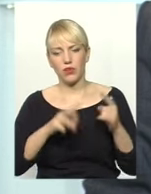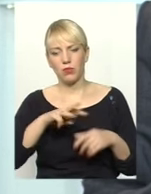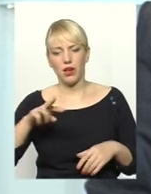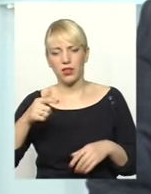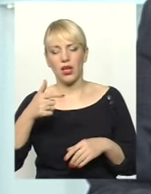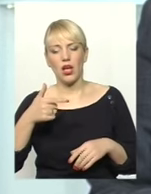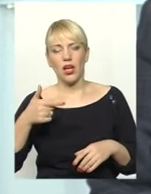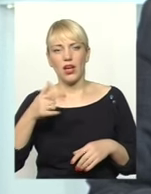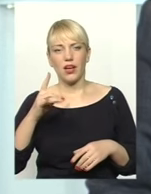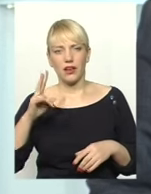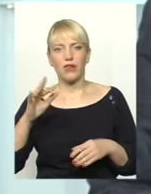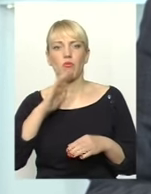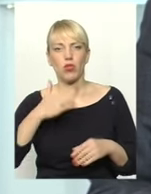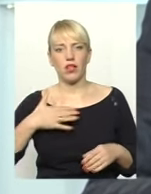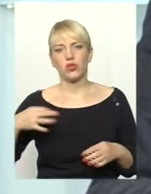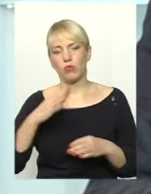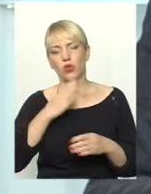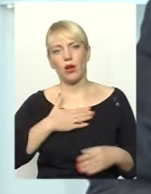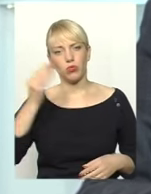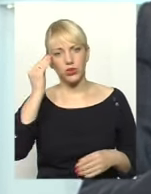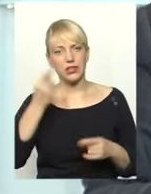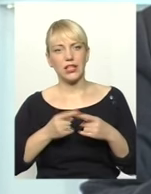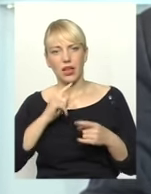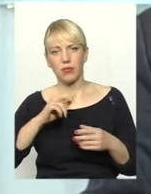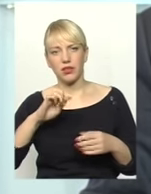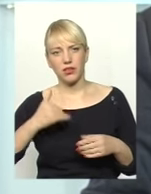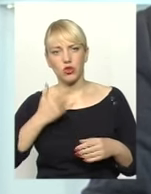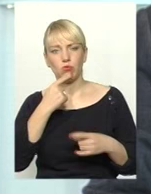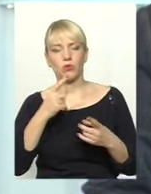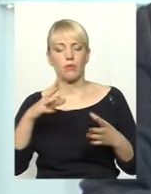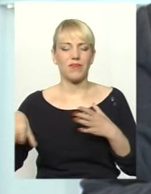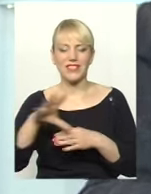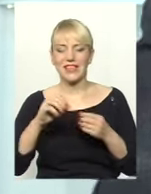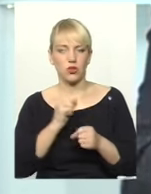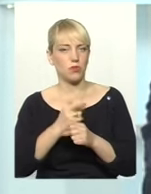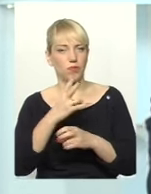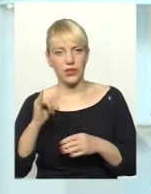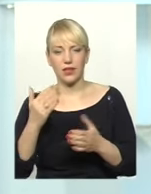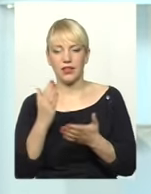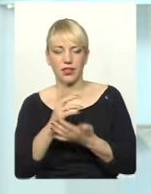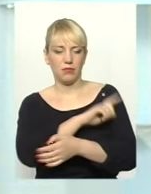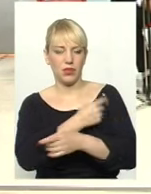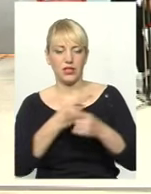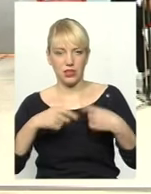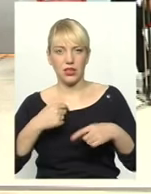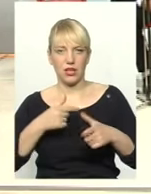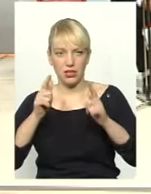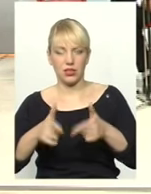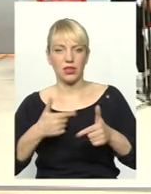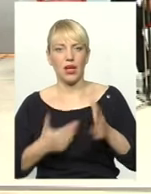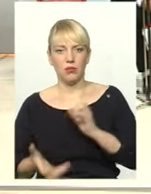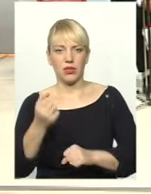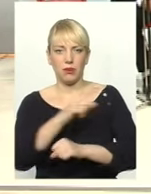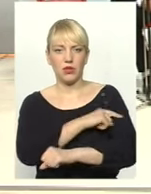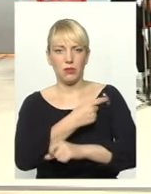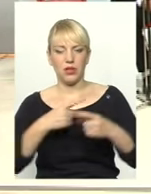області. Тому моя позиція, я не хотів би, щоб ми це говорили, от ми все зробимо. Ні, от є медицина, я згідний підтримати медицину. Є